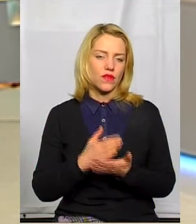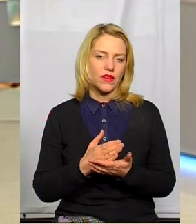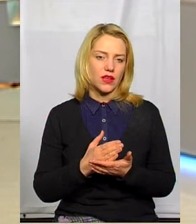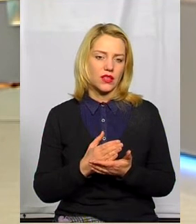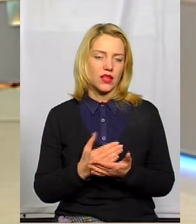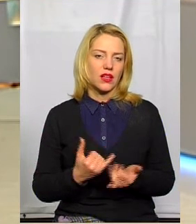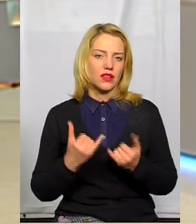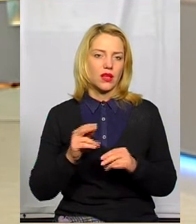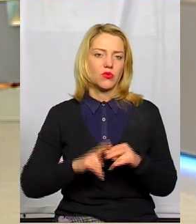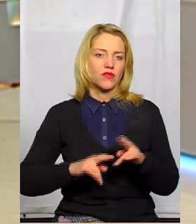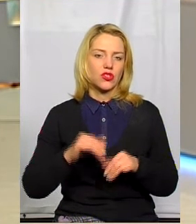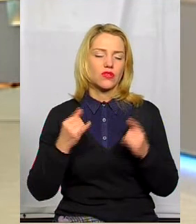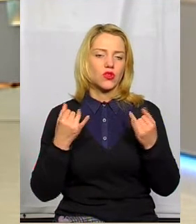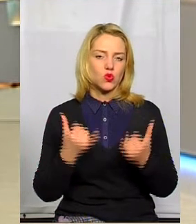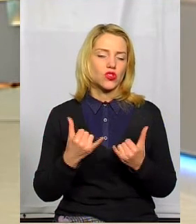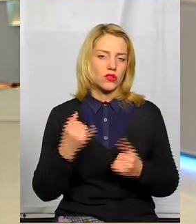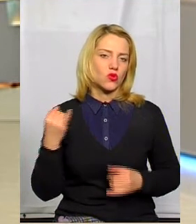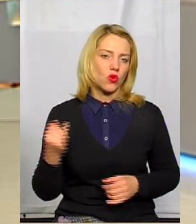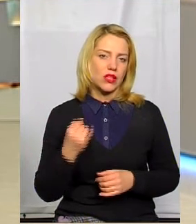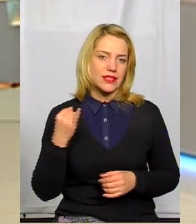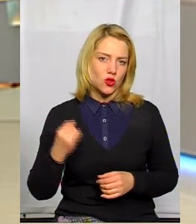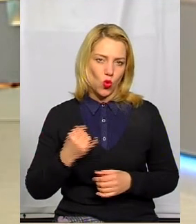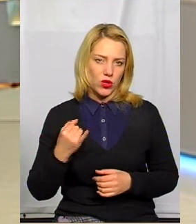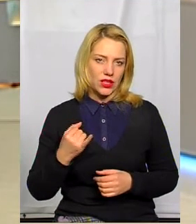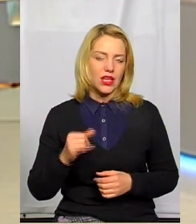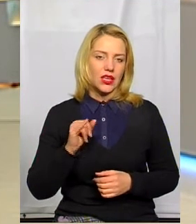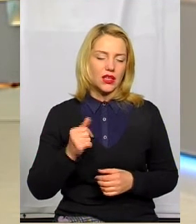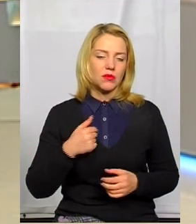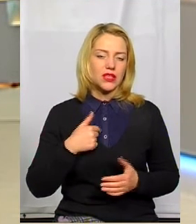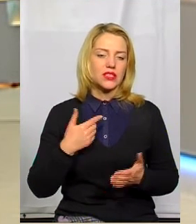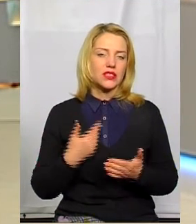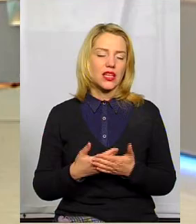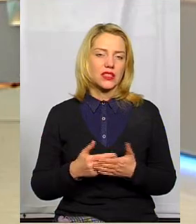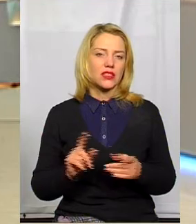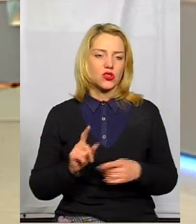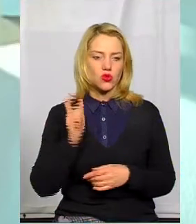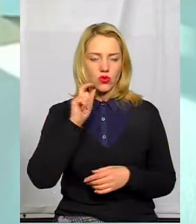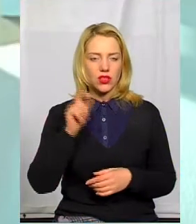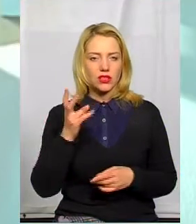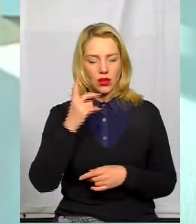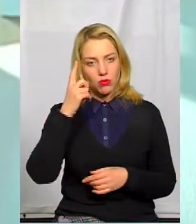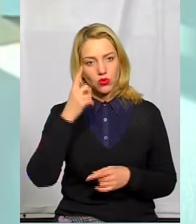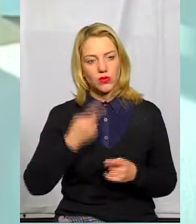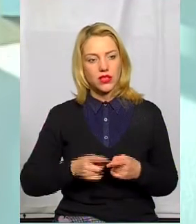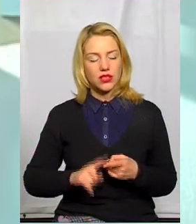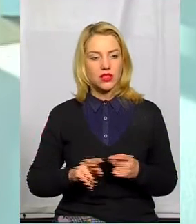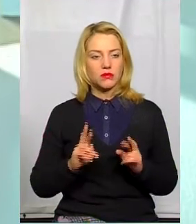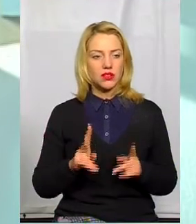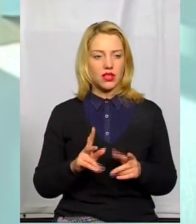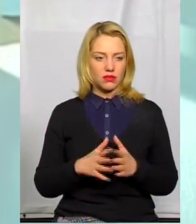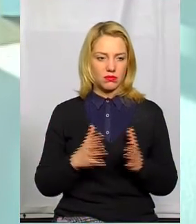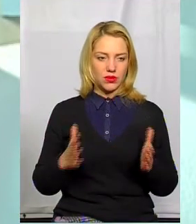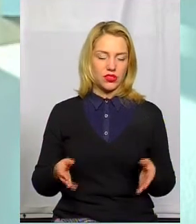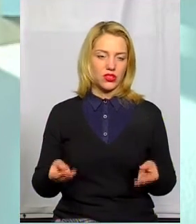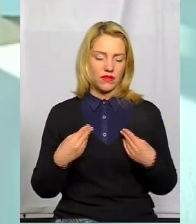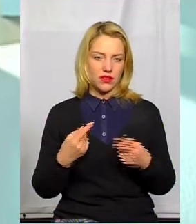будівництва сучасної історії, то мені здається, що все-таки в країні потрібно подумати над тим, як більше